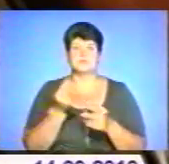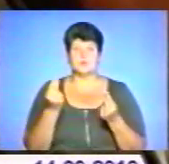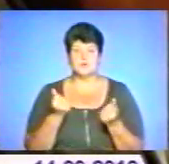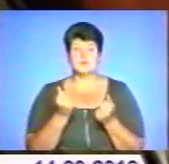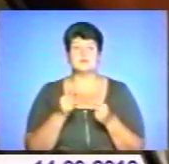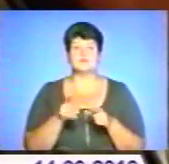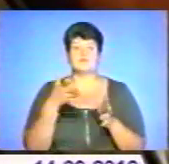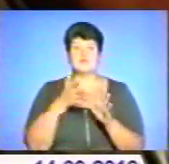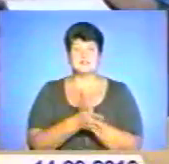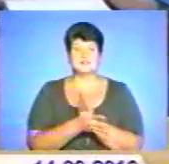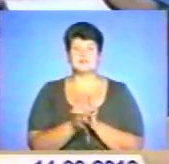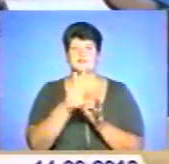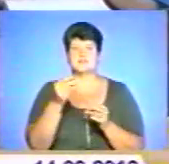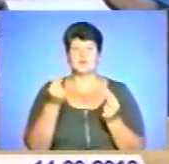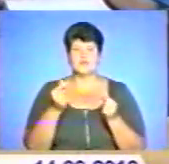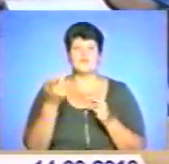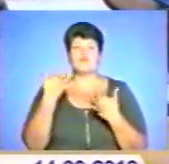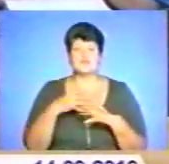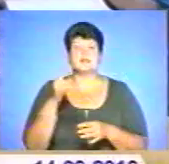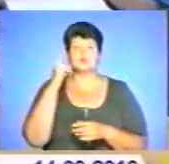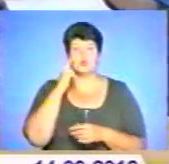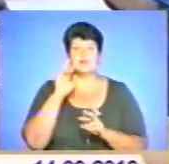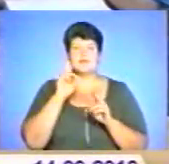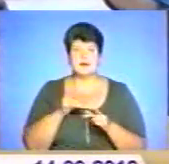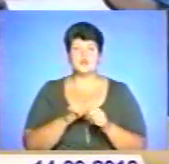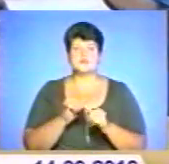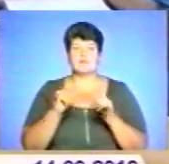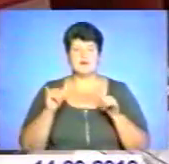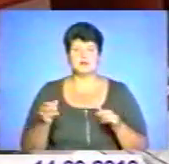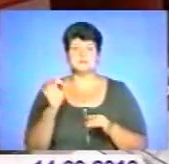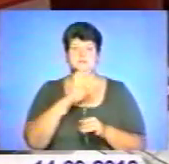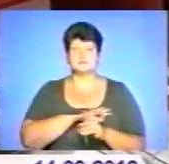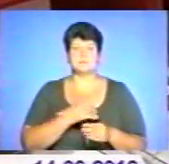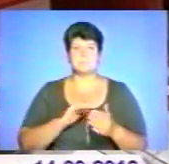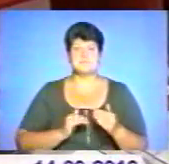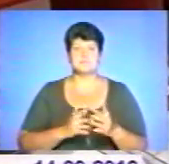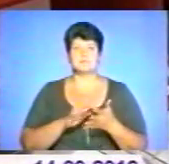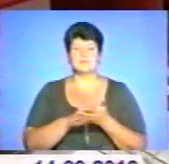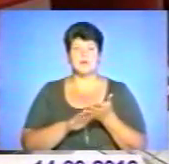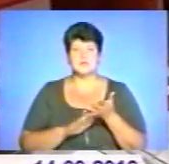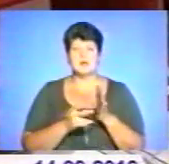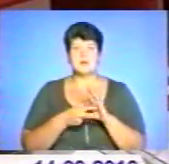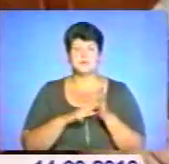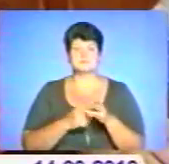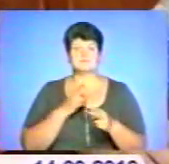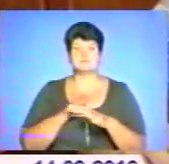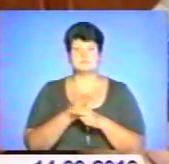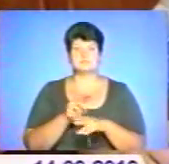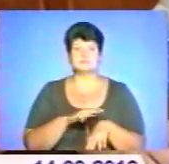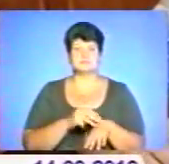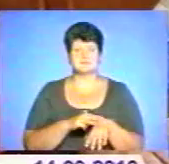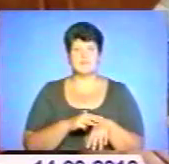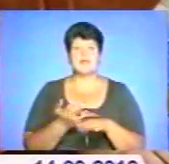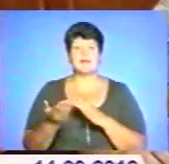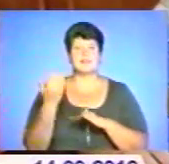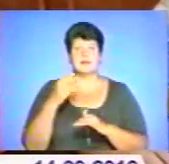за два дні витратили виручення. І вже було думали над тим, як розвивати прибуткове ремесло далі, як планам завадили правоохоронці. Дані особи